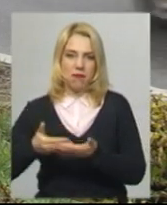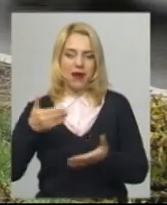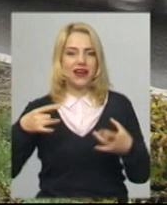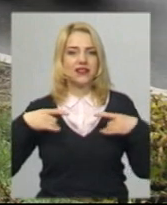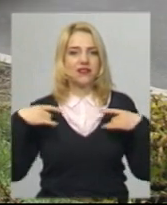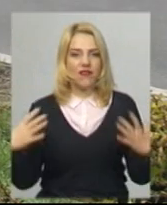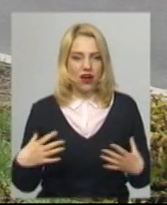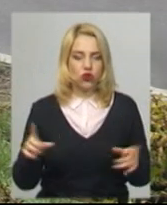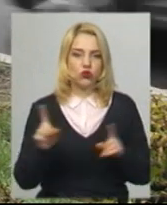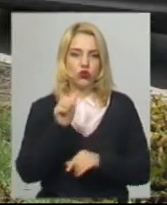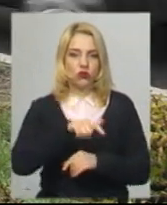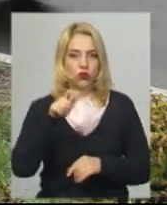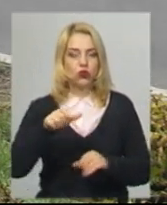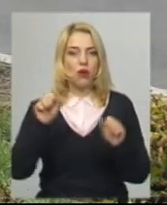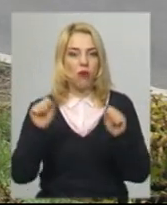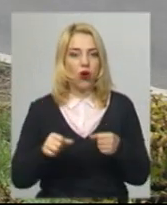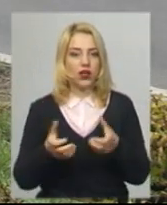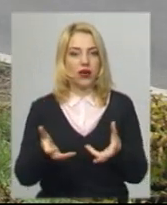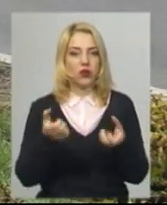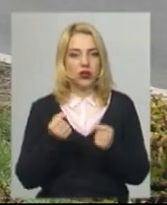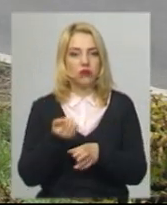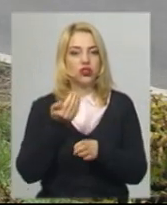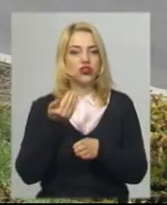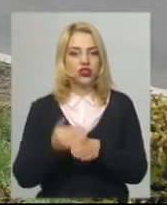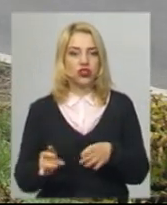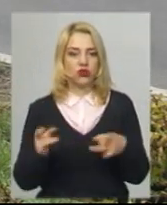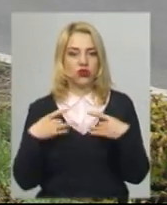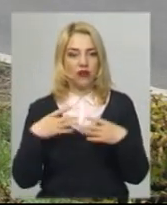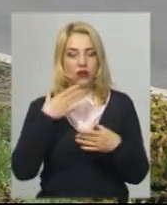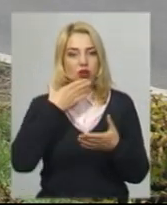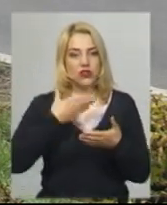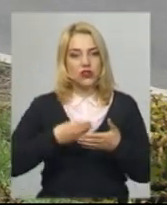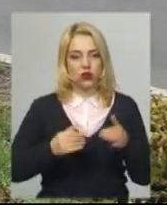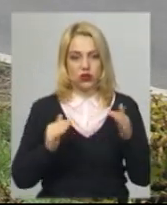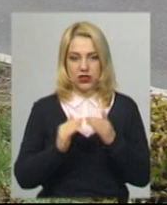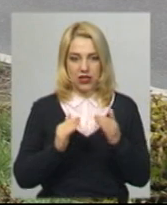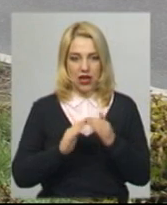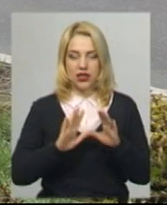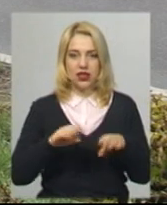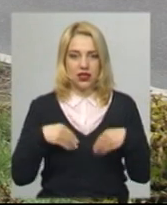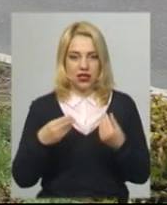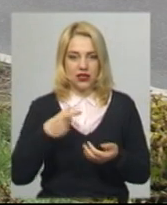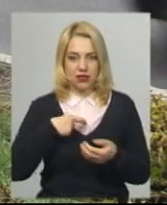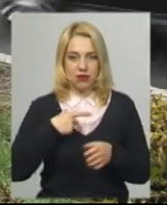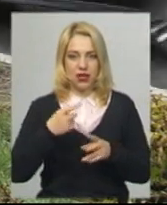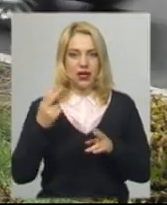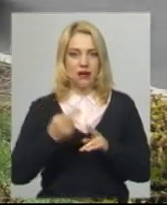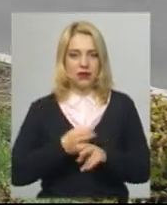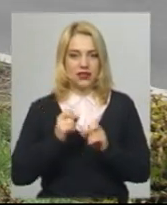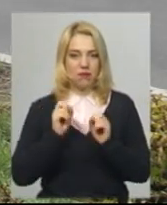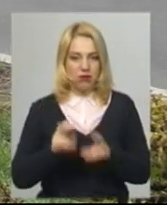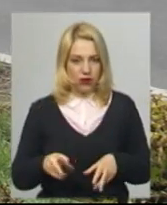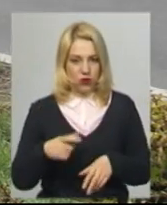отримати частичку свята до себе в оселі, не наражаючи себе на небезпеку, не наражаючи на